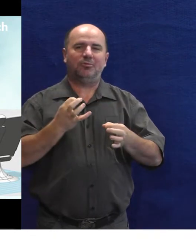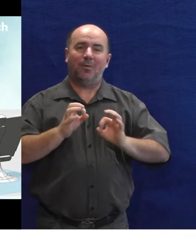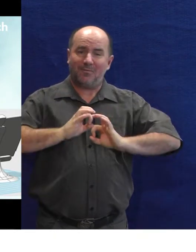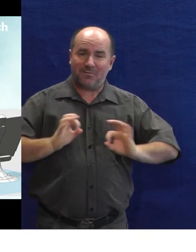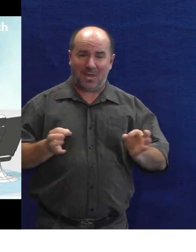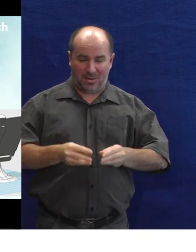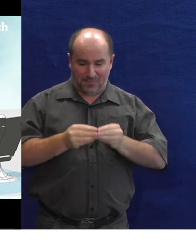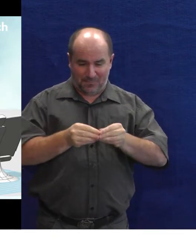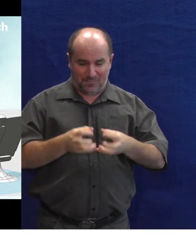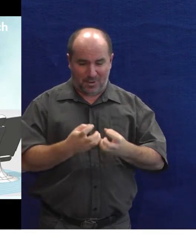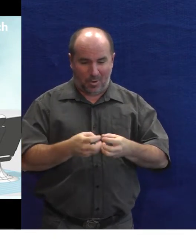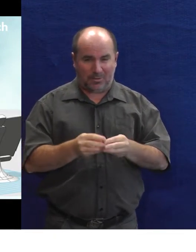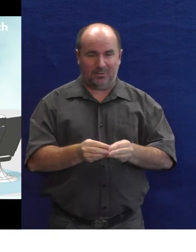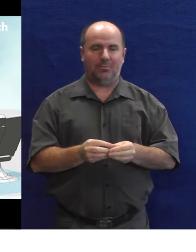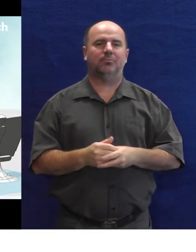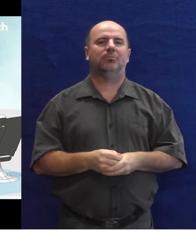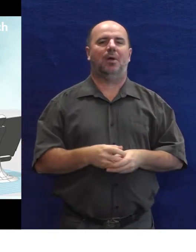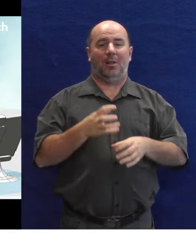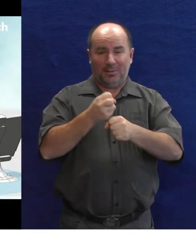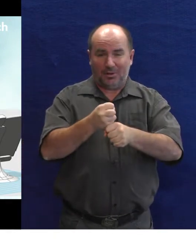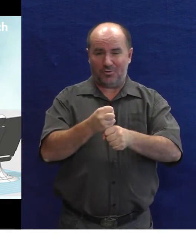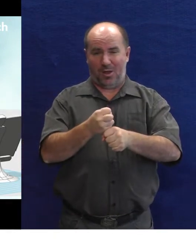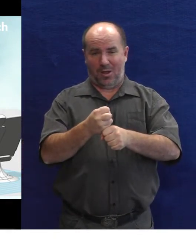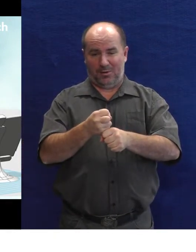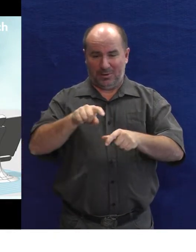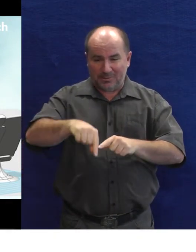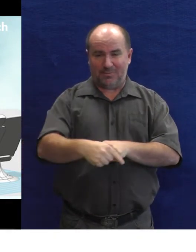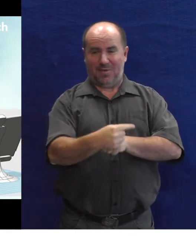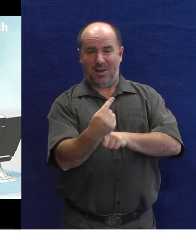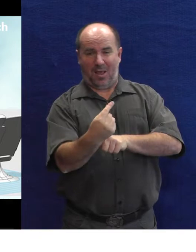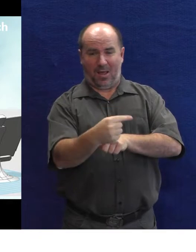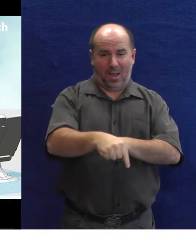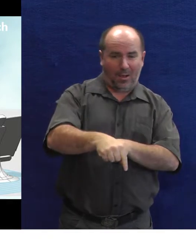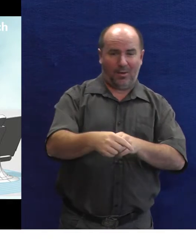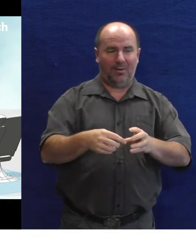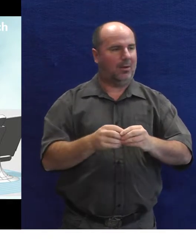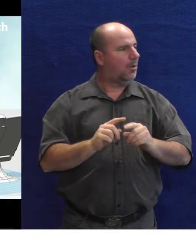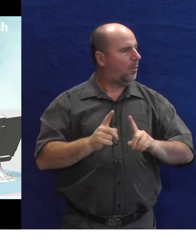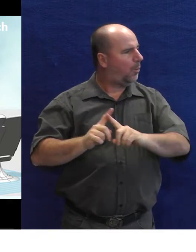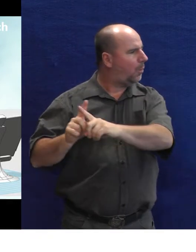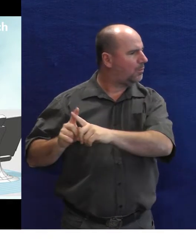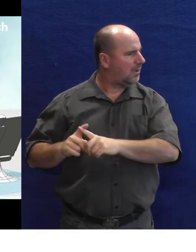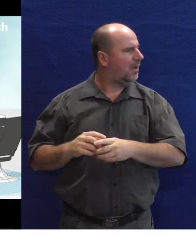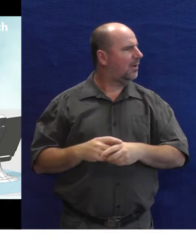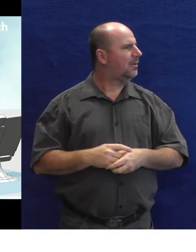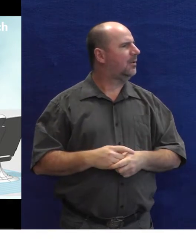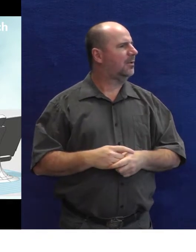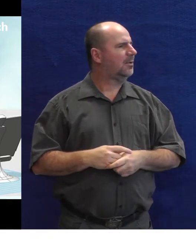vlastně je možno vyrobit, kromě běžných pomůcek, jako jsou držáky, otvíráky a tak dál.